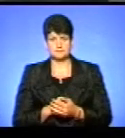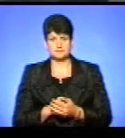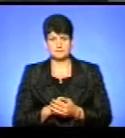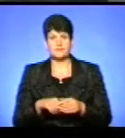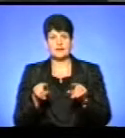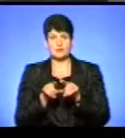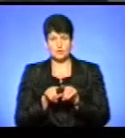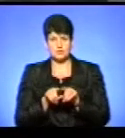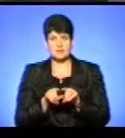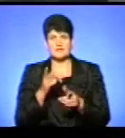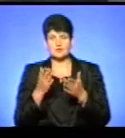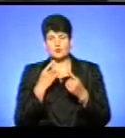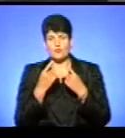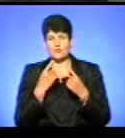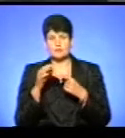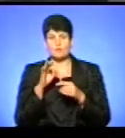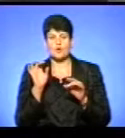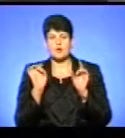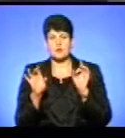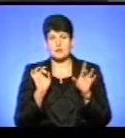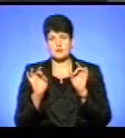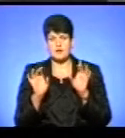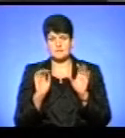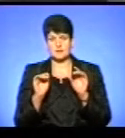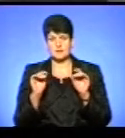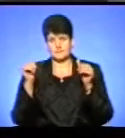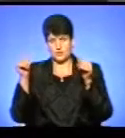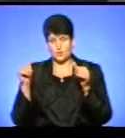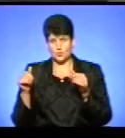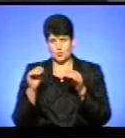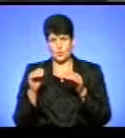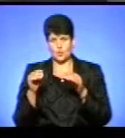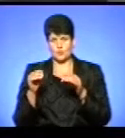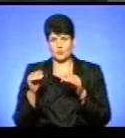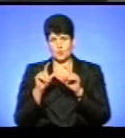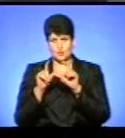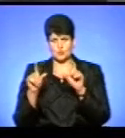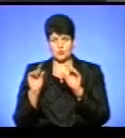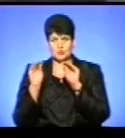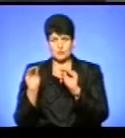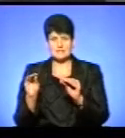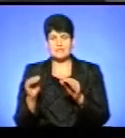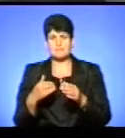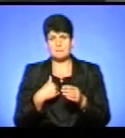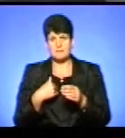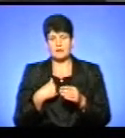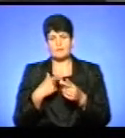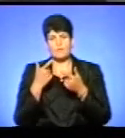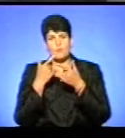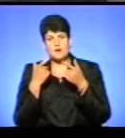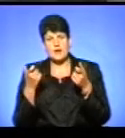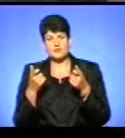Також, якщо говорити про рекламу носії, рекламні конструкції, ми попередженням і контролем за